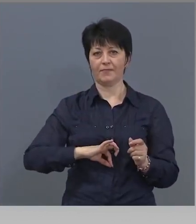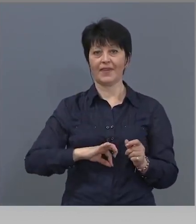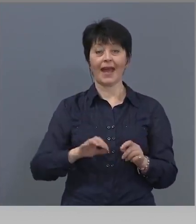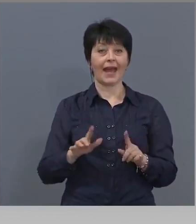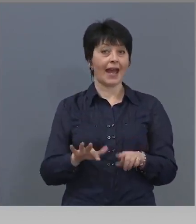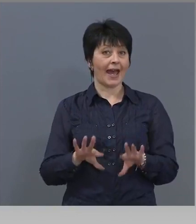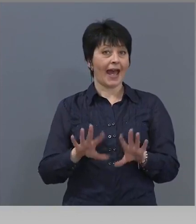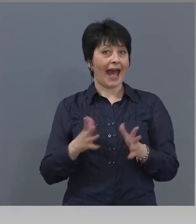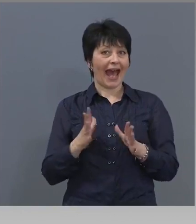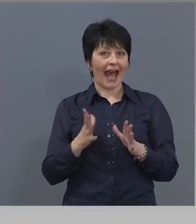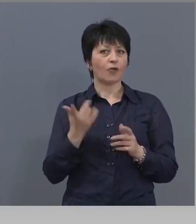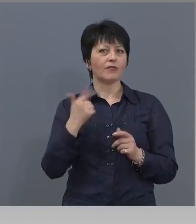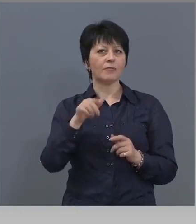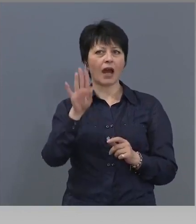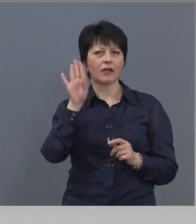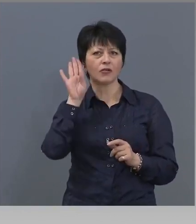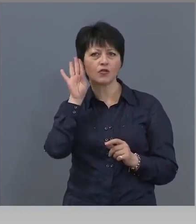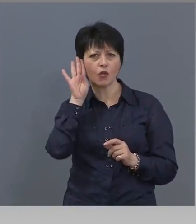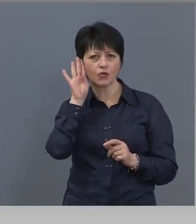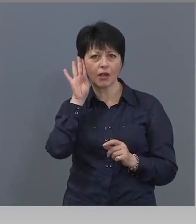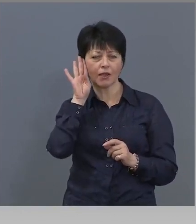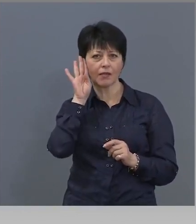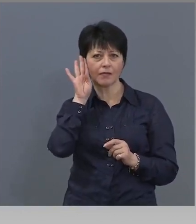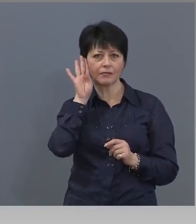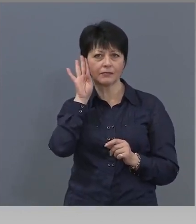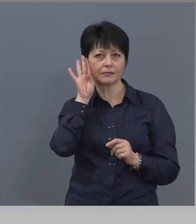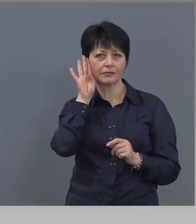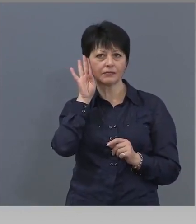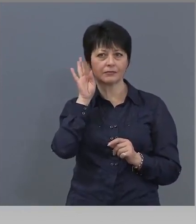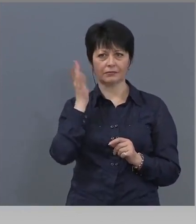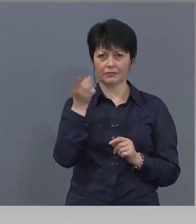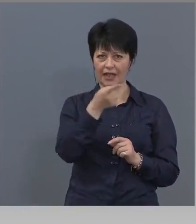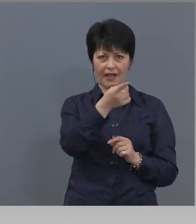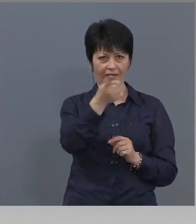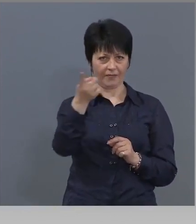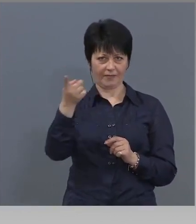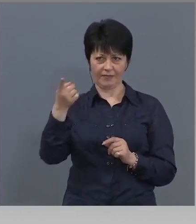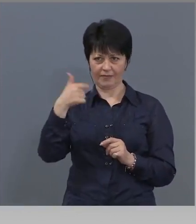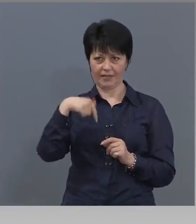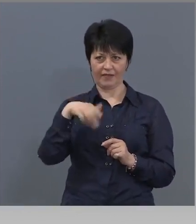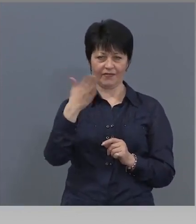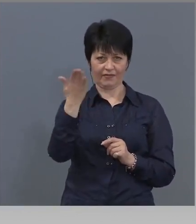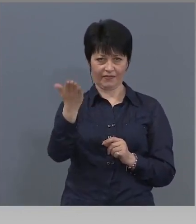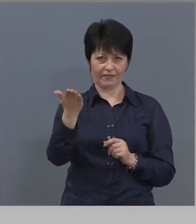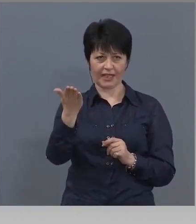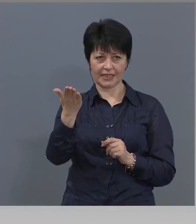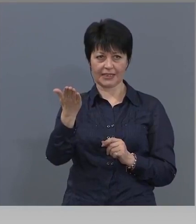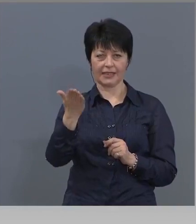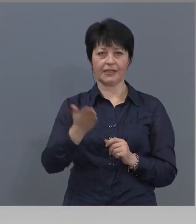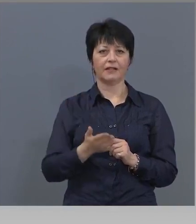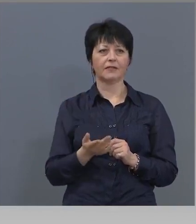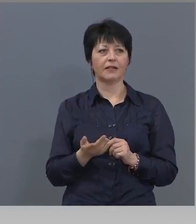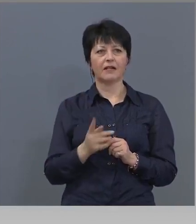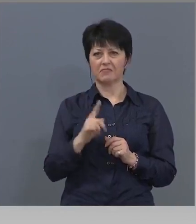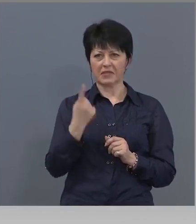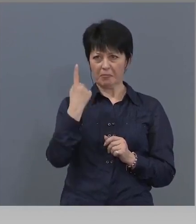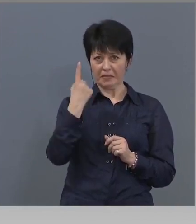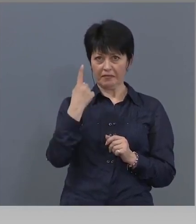ако ви бях слушал, не вас самата, защото за първи път, май, сте тука,